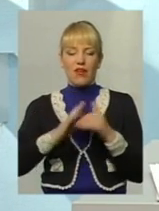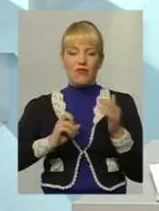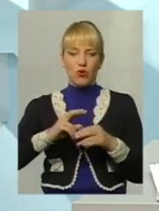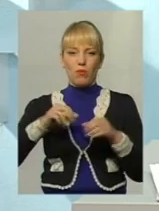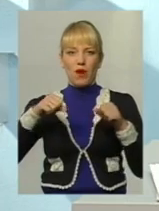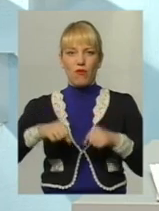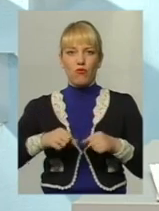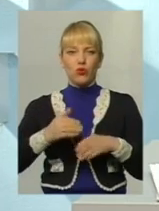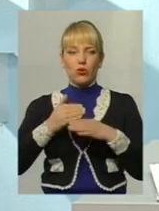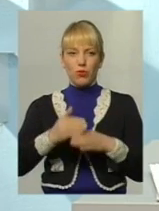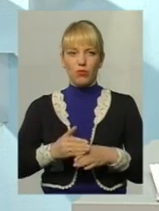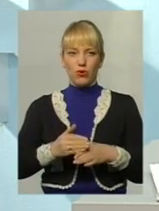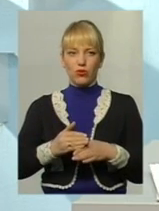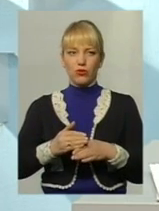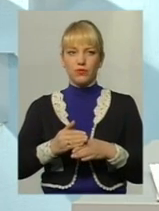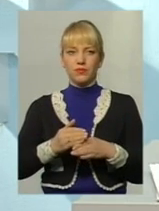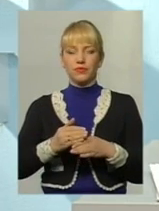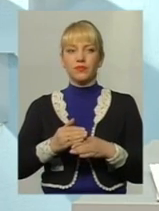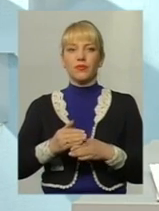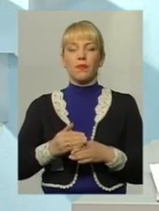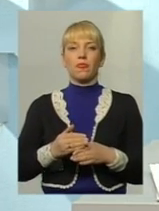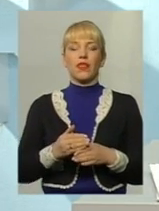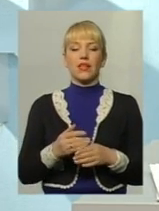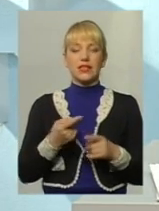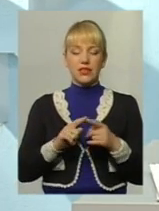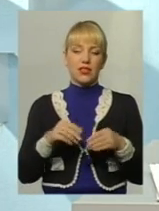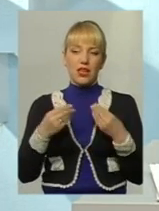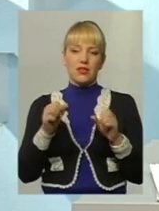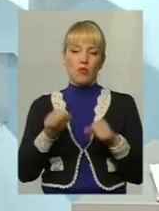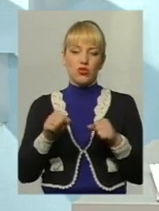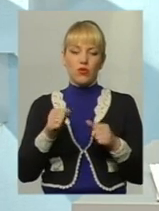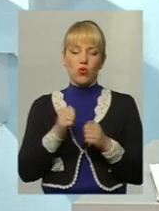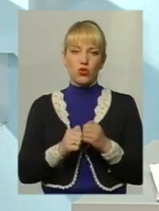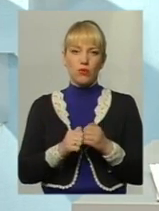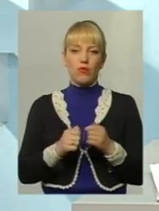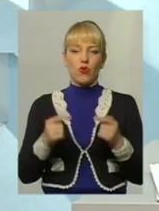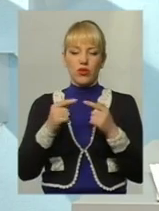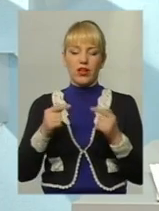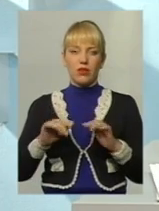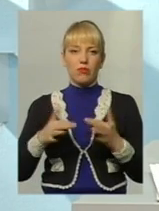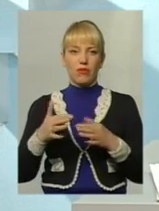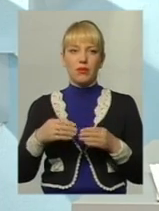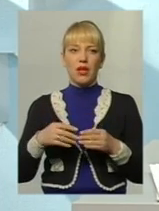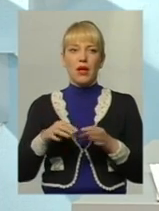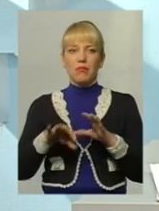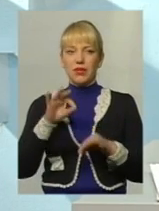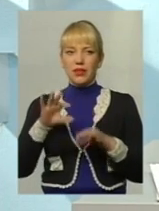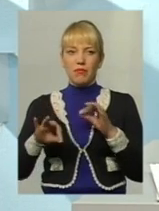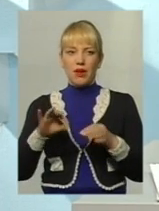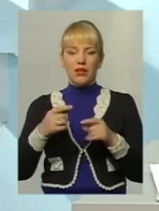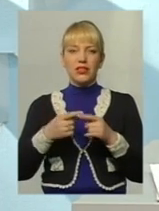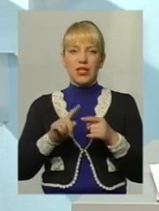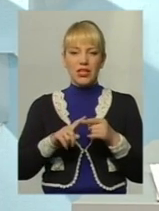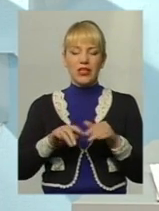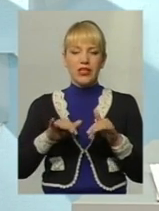адвокатів чи в Центри безоплатної правової допомоги дасть можливість в кожному конкретному випадку підібрати ту амплітуду можливих